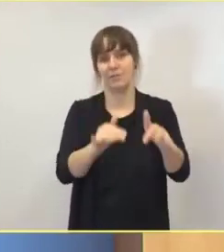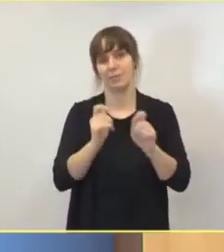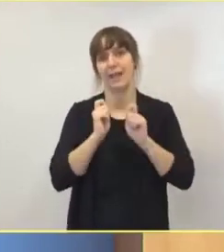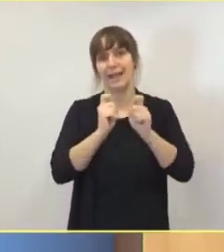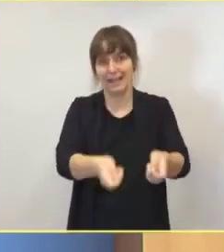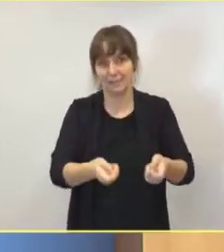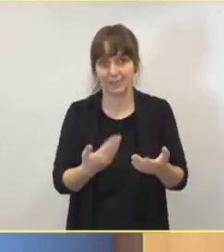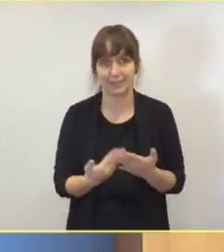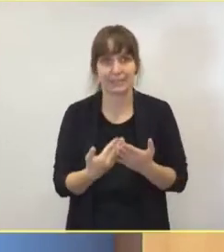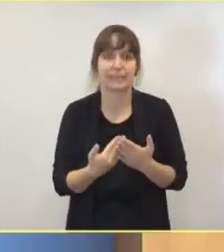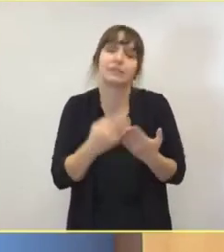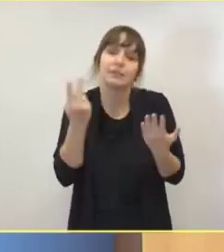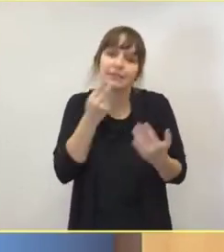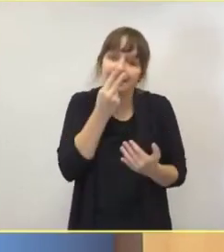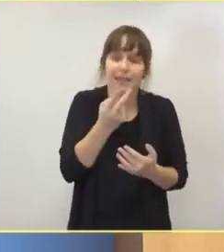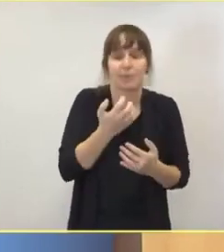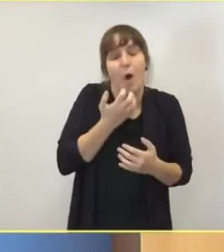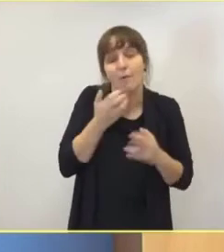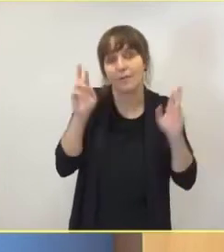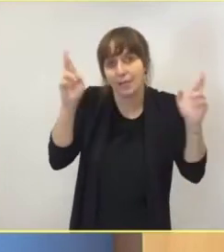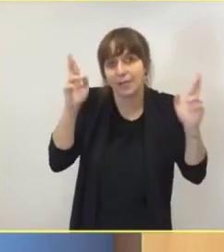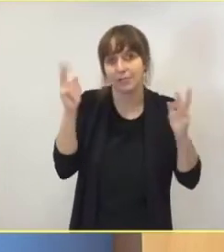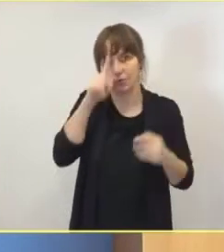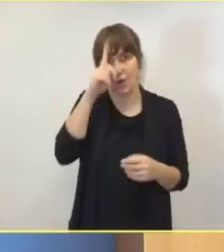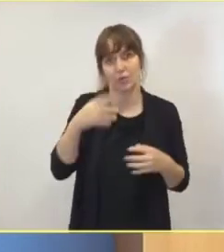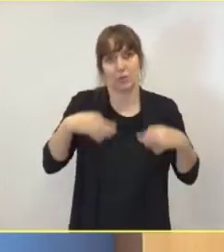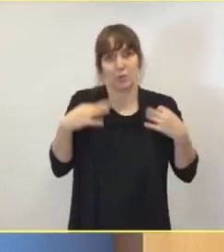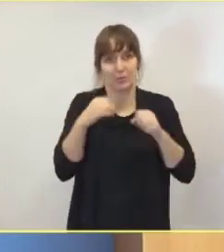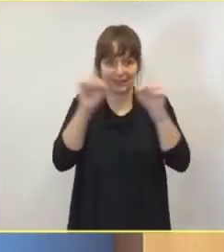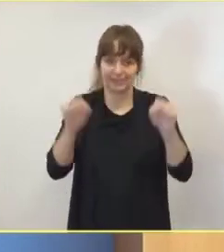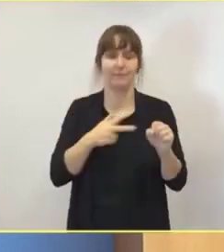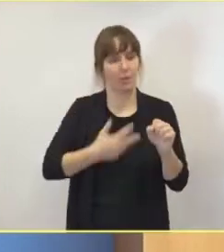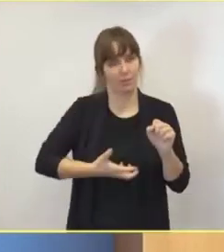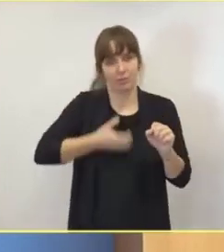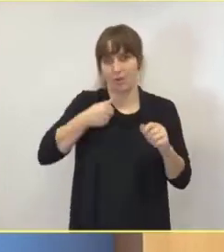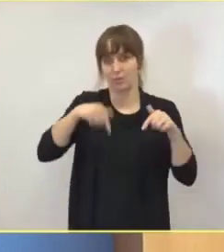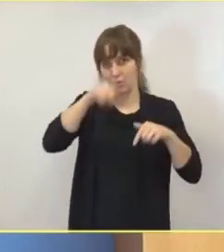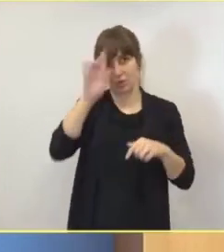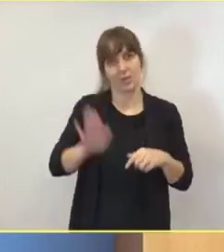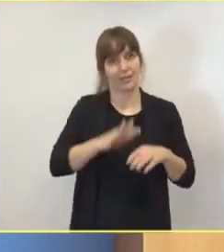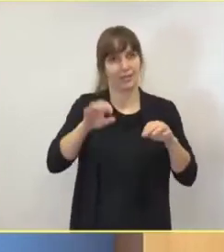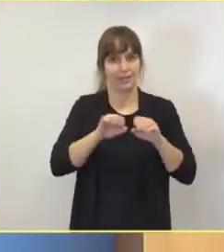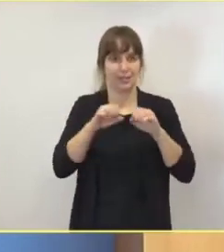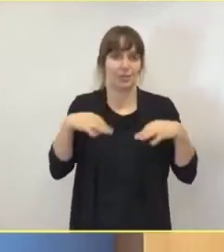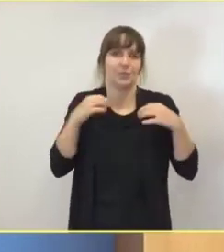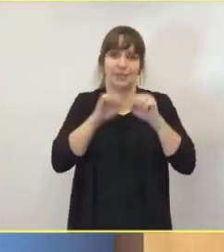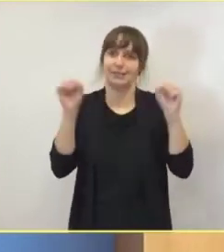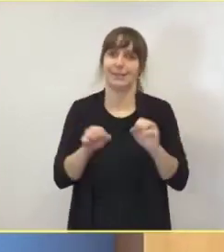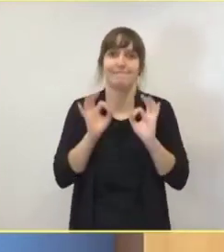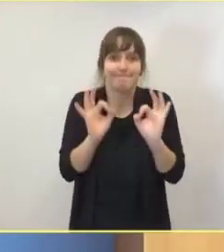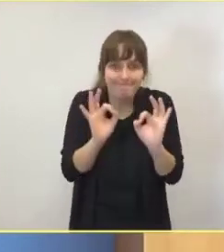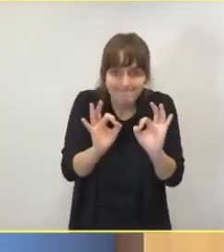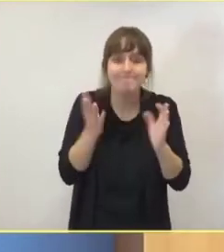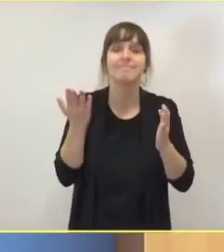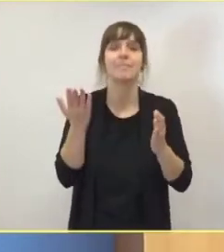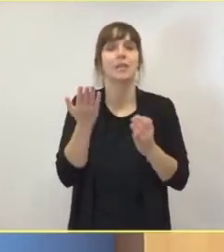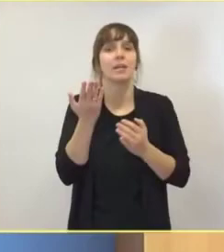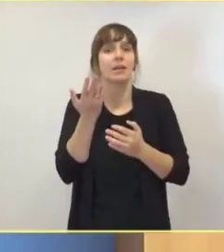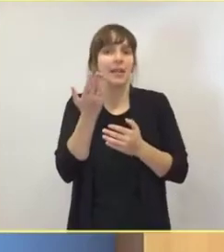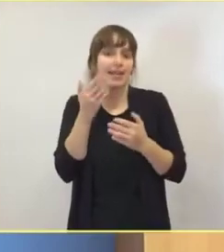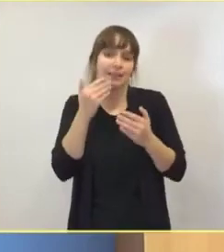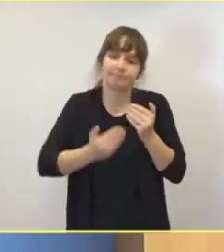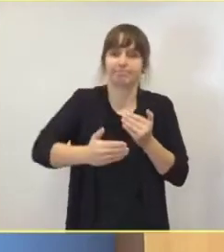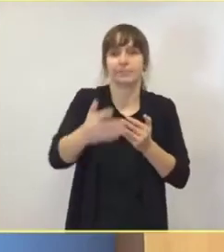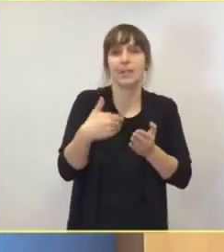in seiner Fülle, und ich bin überzeugt, es ein sehr gutes Gesundheitssystem, weiter funktionieren wird, und zwar sowohl in der